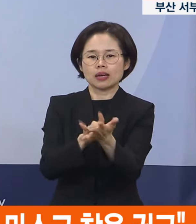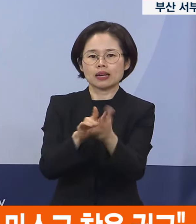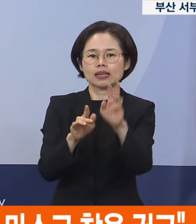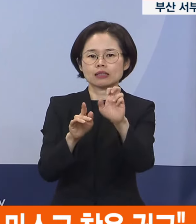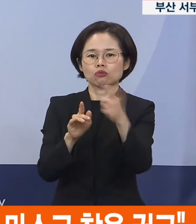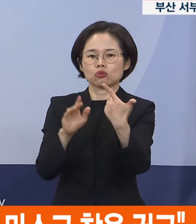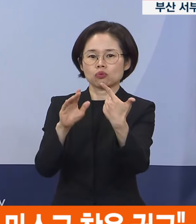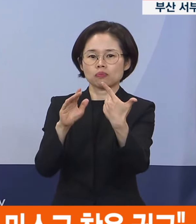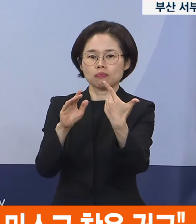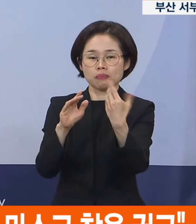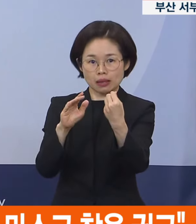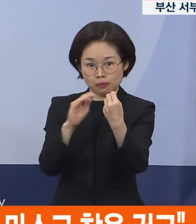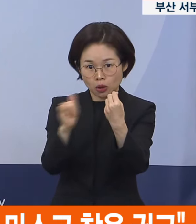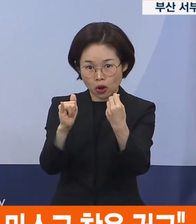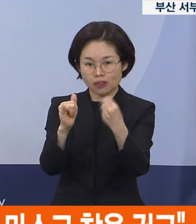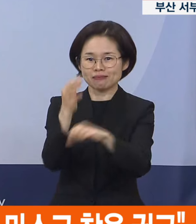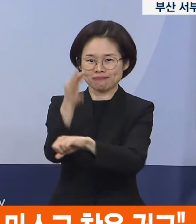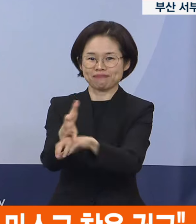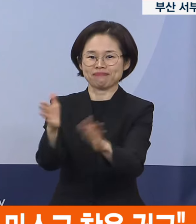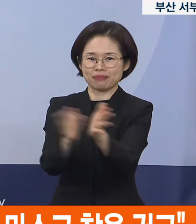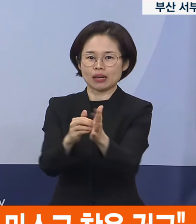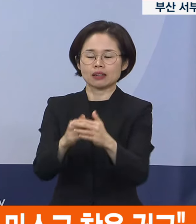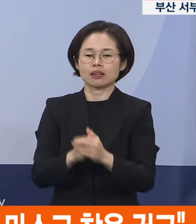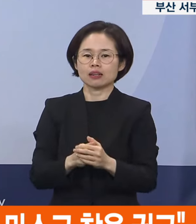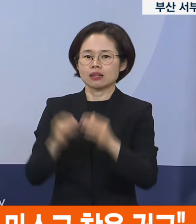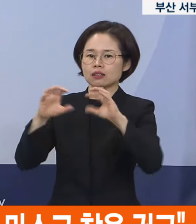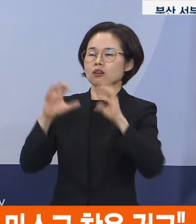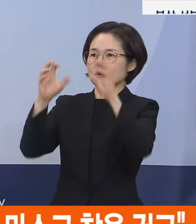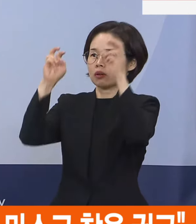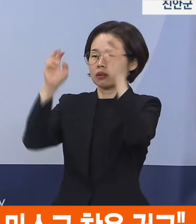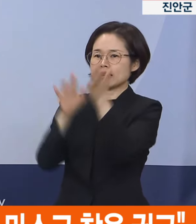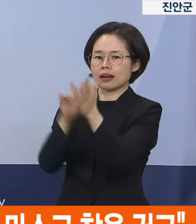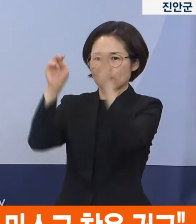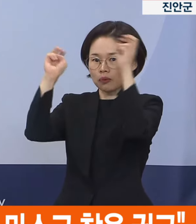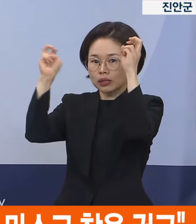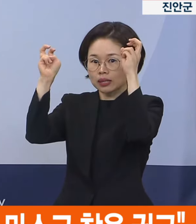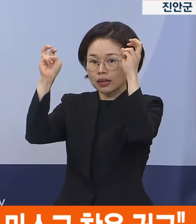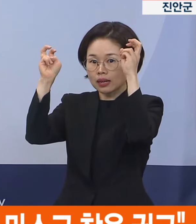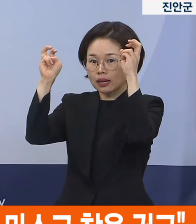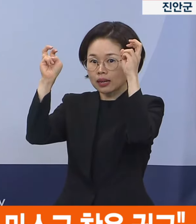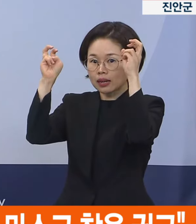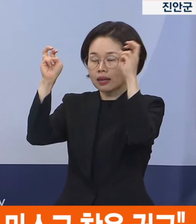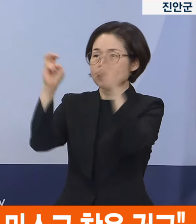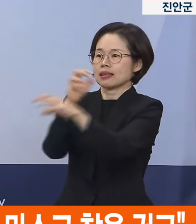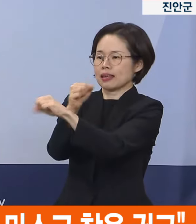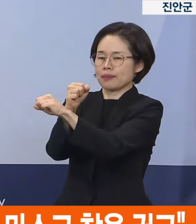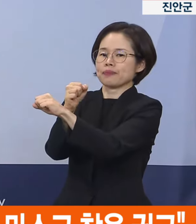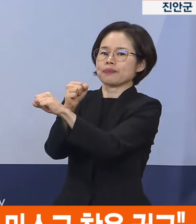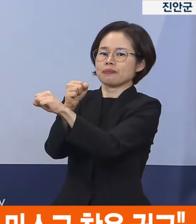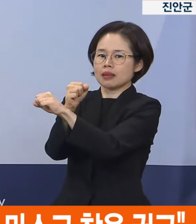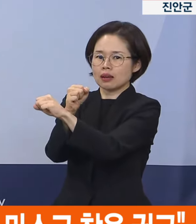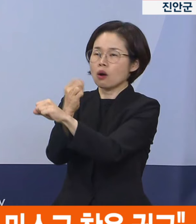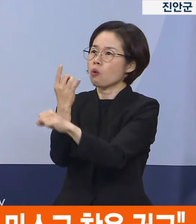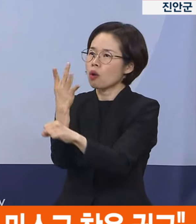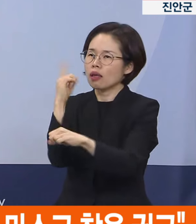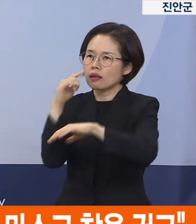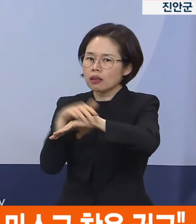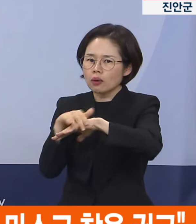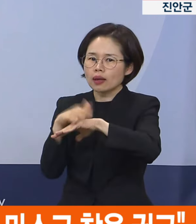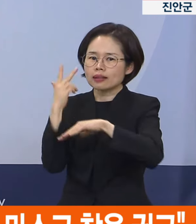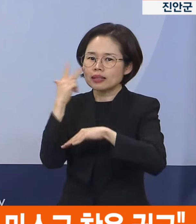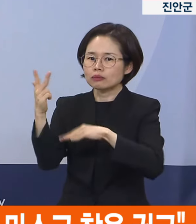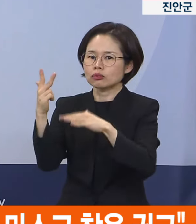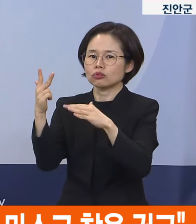글로벌 제약사와 협의를 통해서 당초 다음 주까지 14만 명분이 공급될 예정이었지만